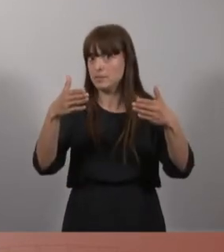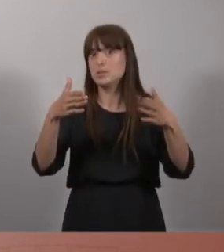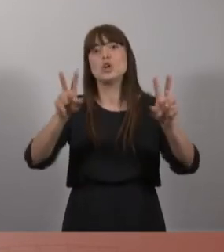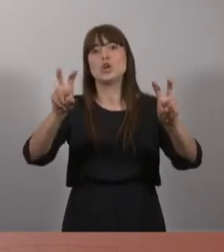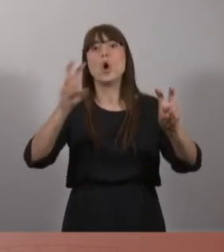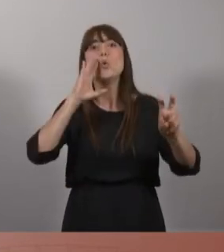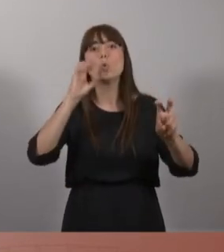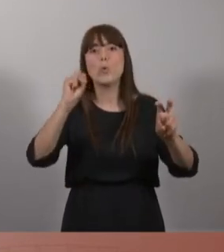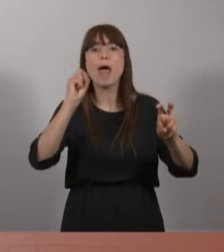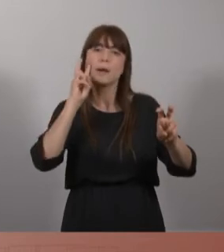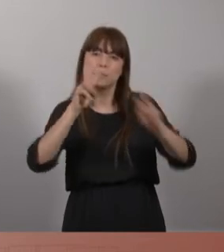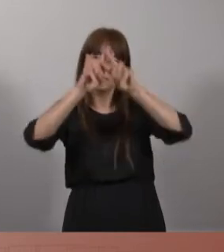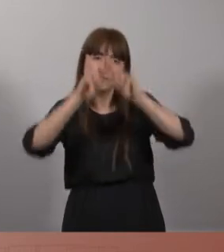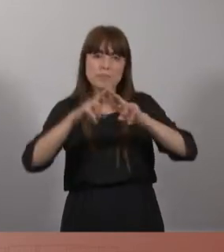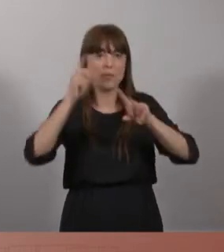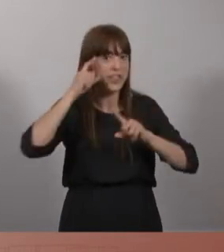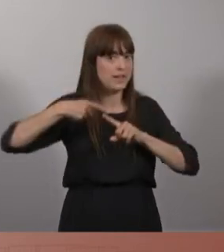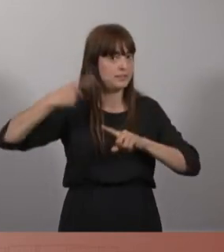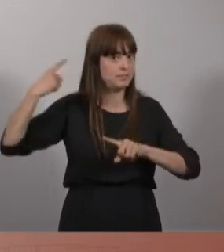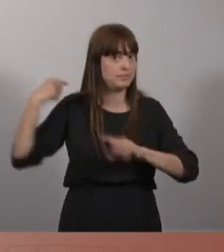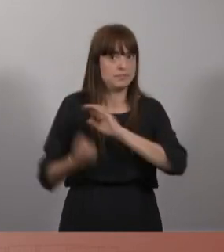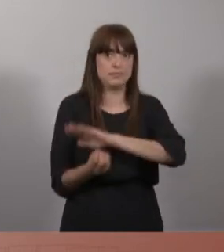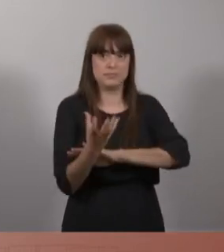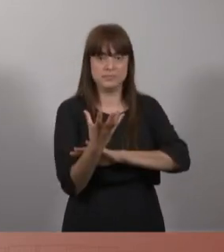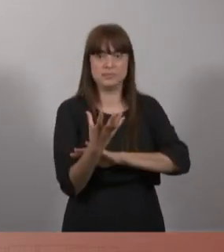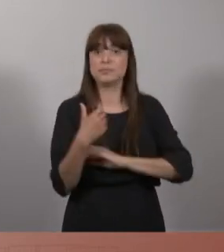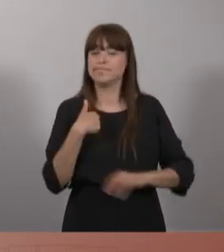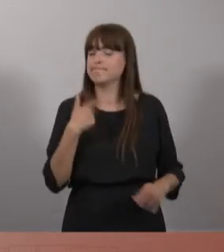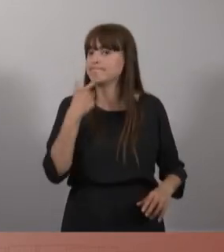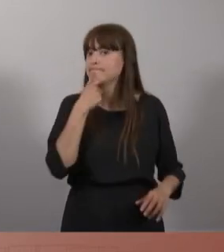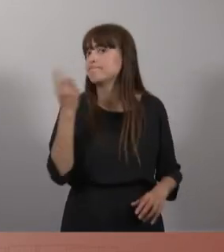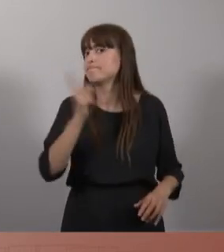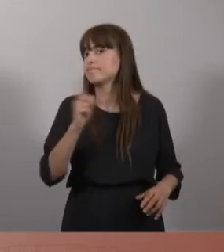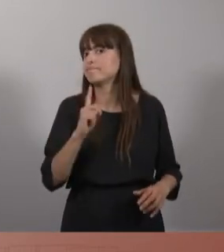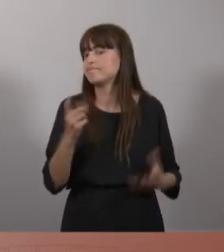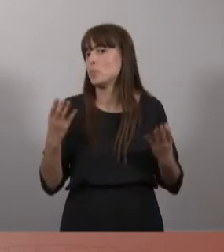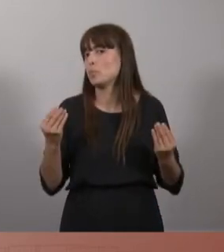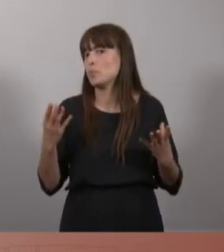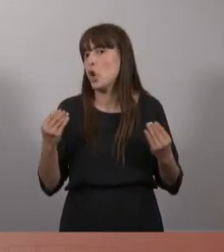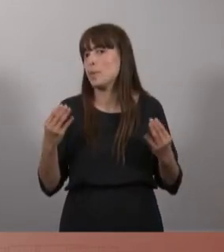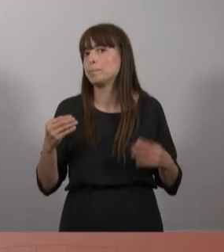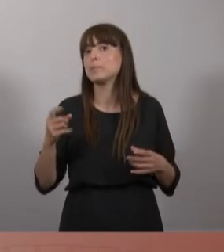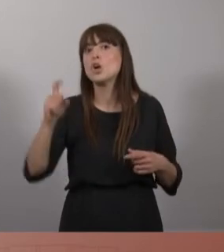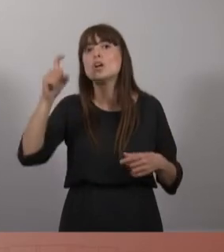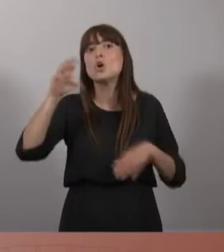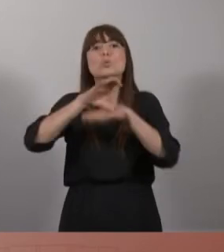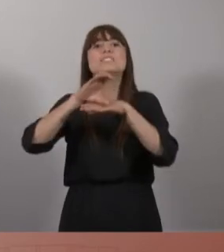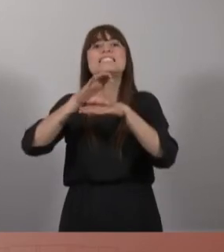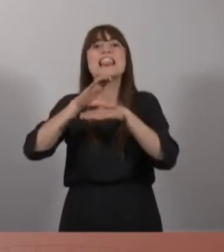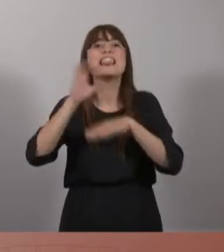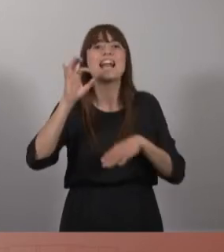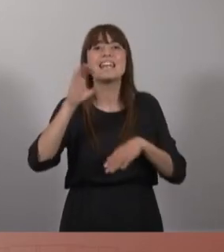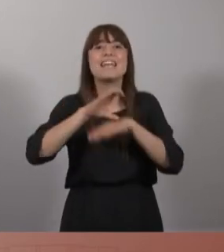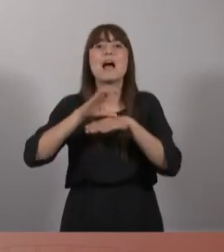fa escassos dies. No ens agrada massa, no ens sona massa bé aquest nom d'aquesta nova conselleria de